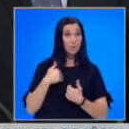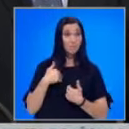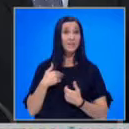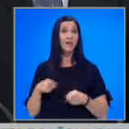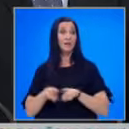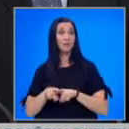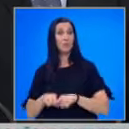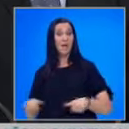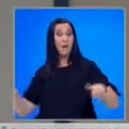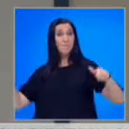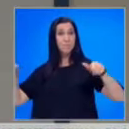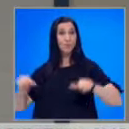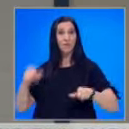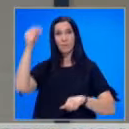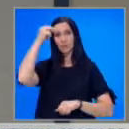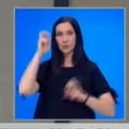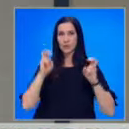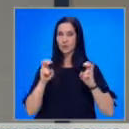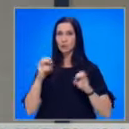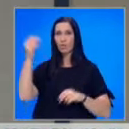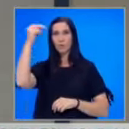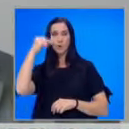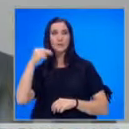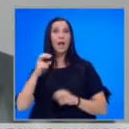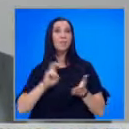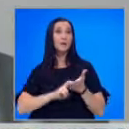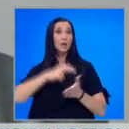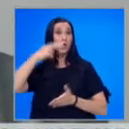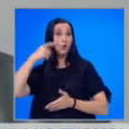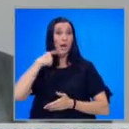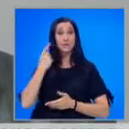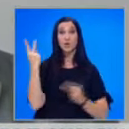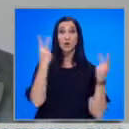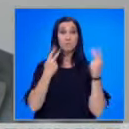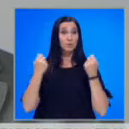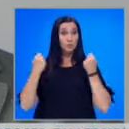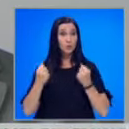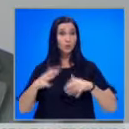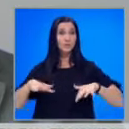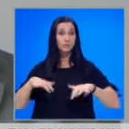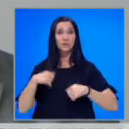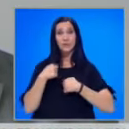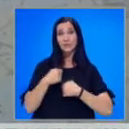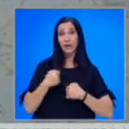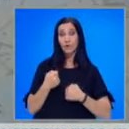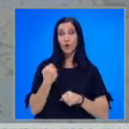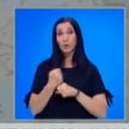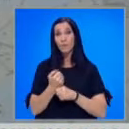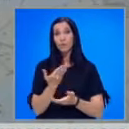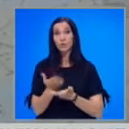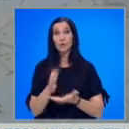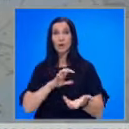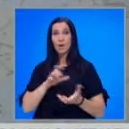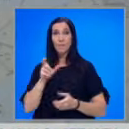саботаж на българската индустрия. От български енергия холдинг заявиха, че разбират сложната ситуация и тревогата на работодателите и